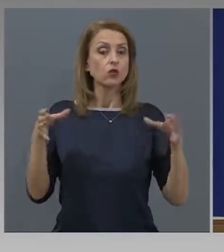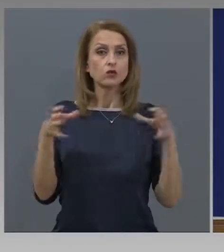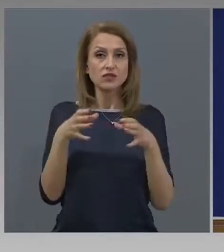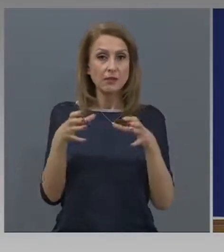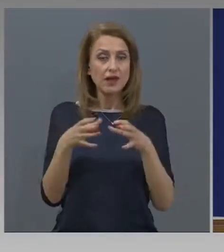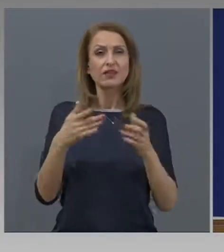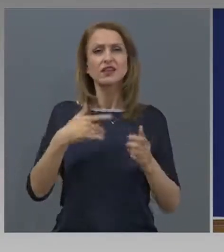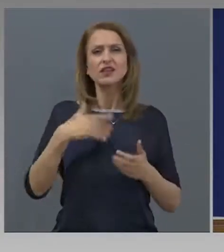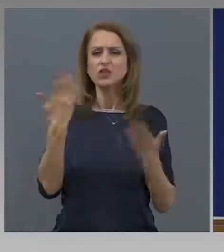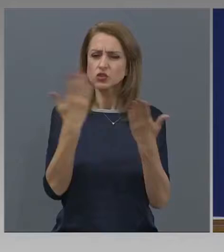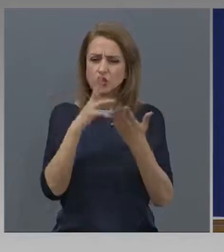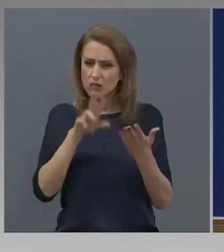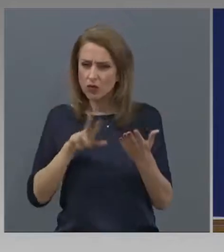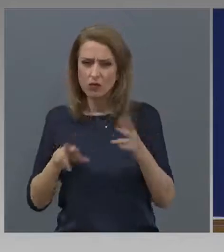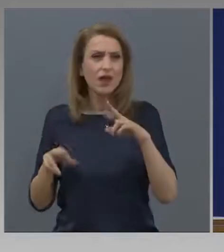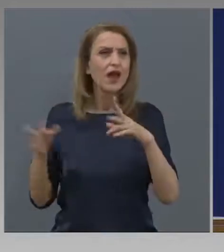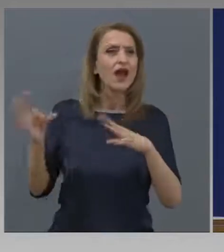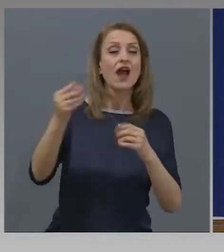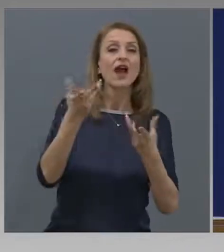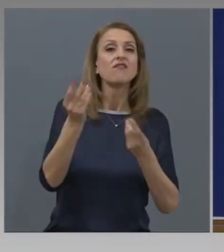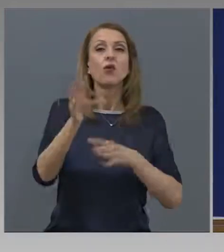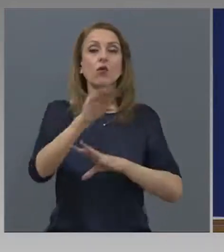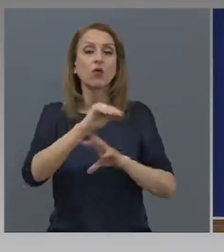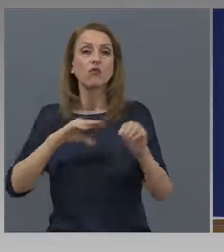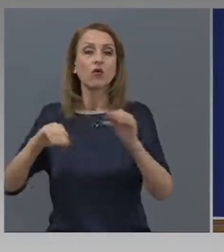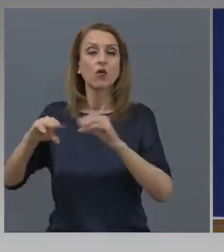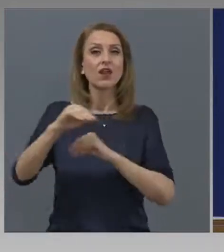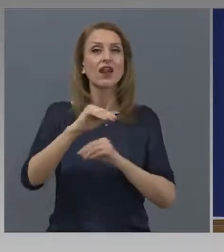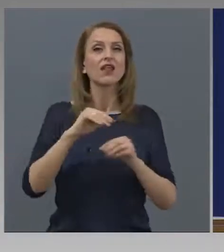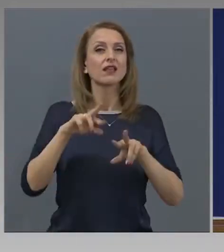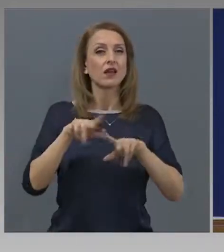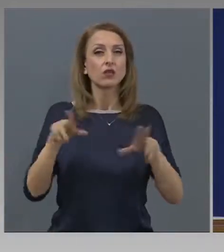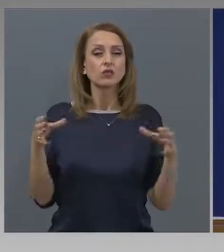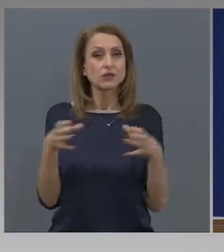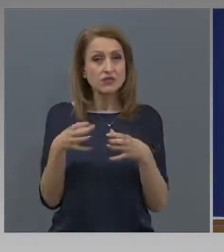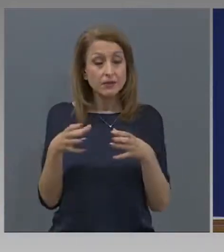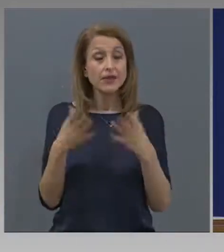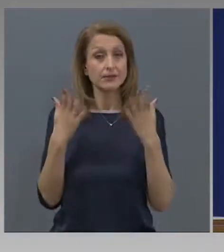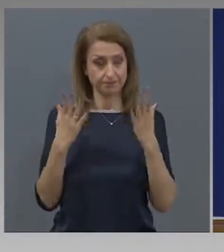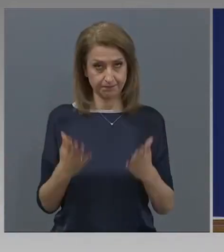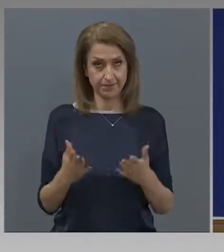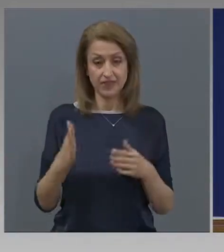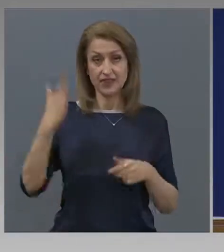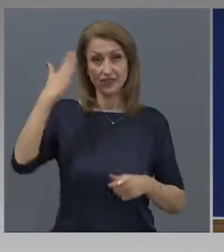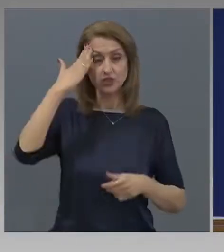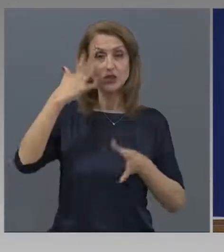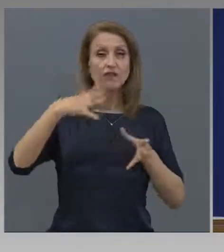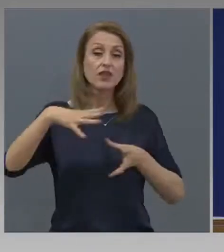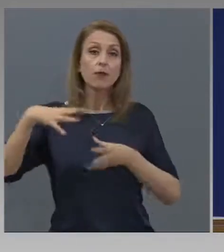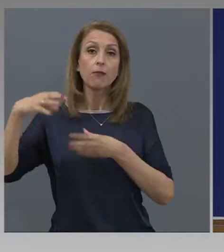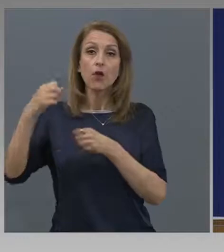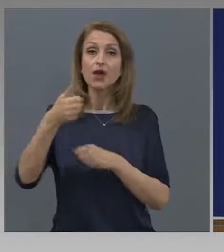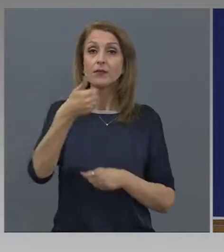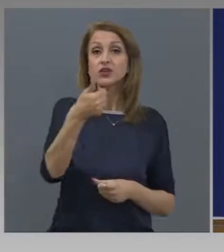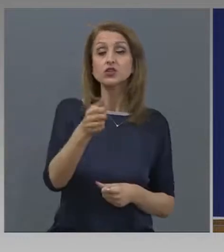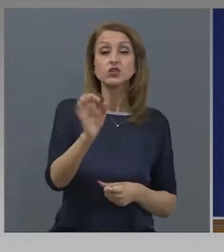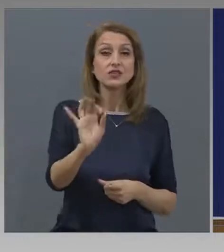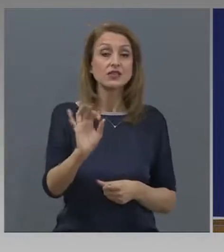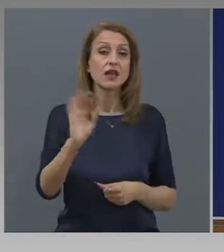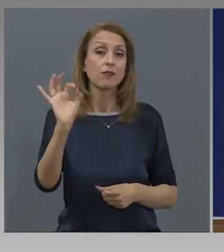изчетохме всички стенограми, изчетохме и конкретното предложение на вносителите. Държавата поема 60% от